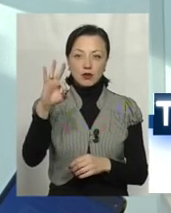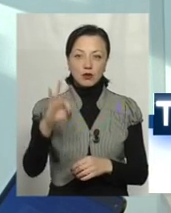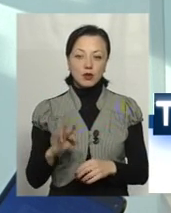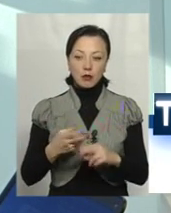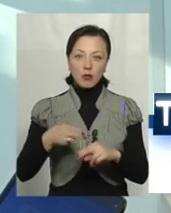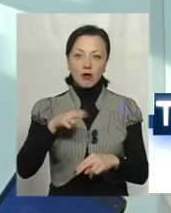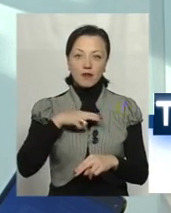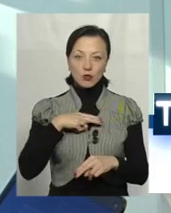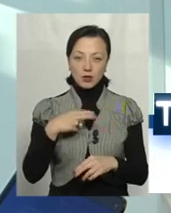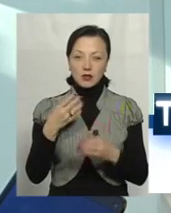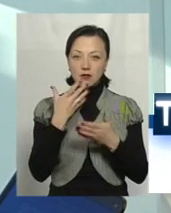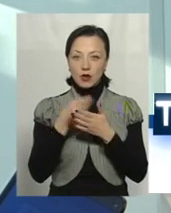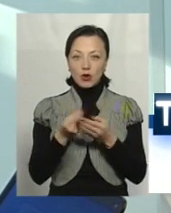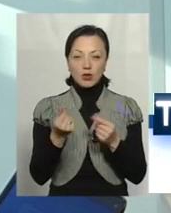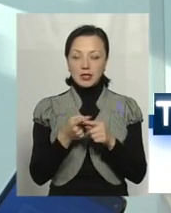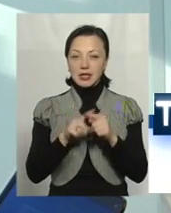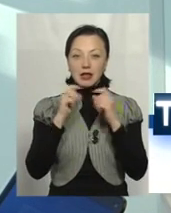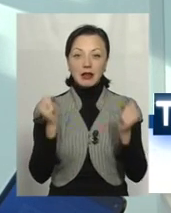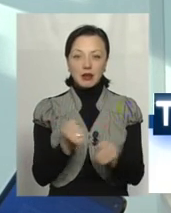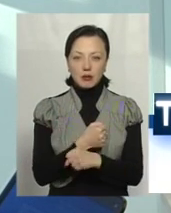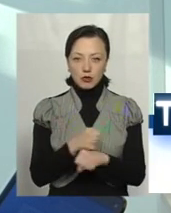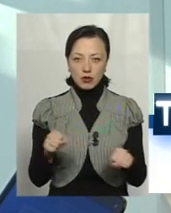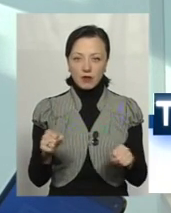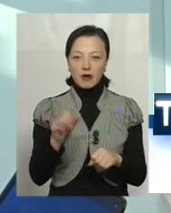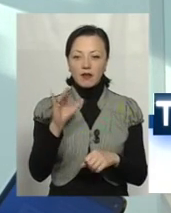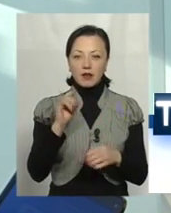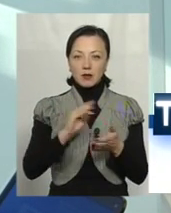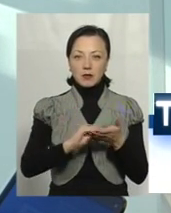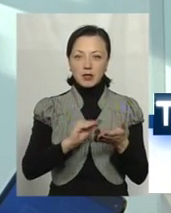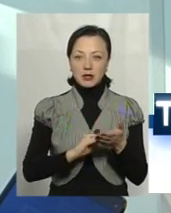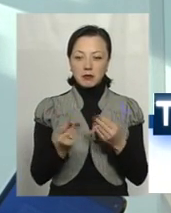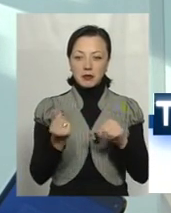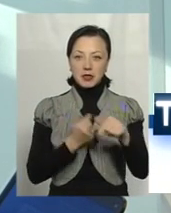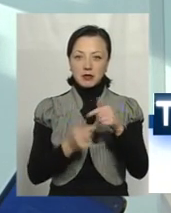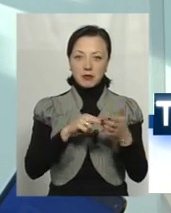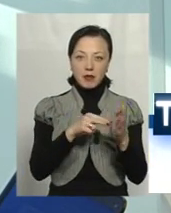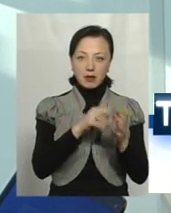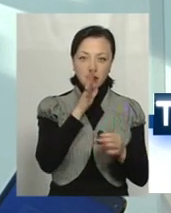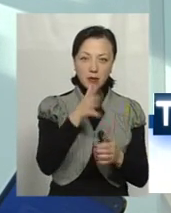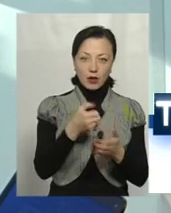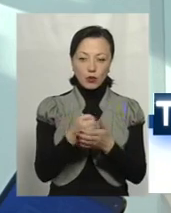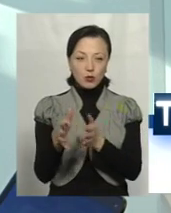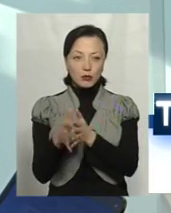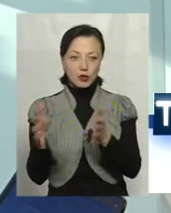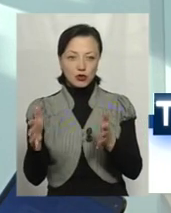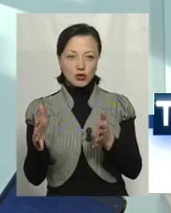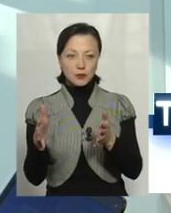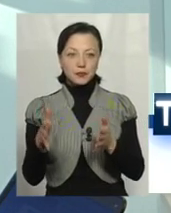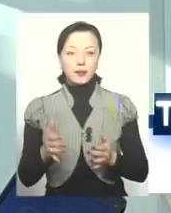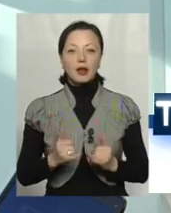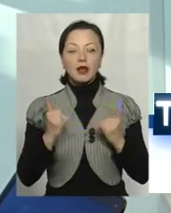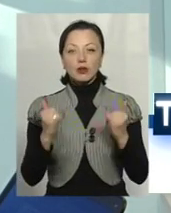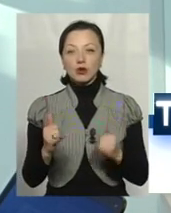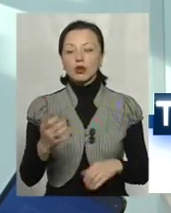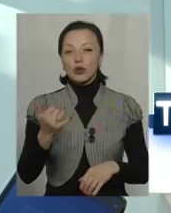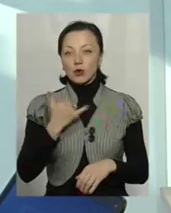повернути собі інвестицію, бо він розуміє, що це нереально. Він розписує бізнес-план від п'ять років до більше. Тобто для того,